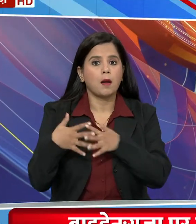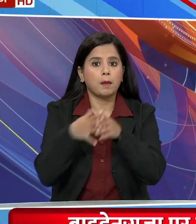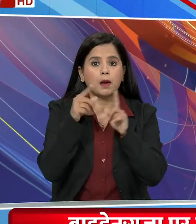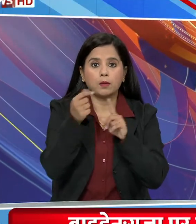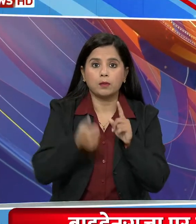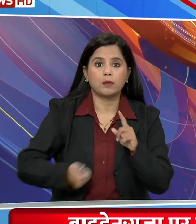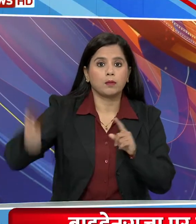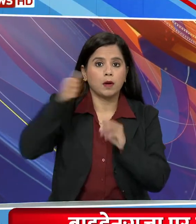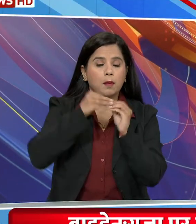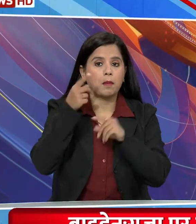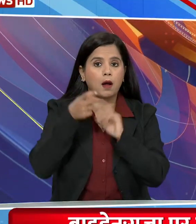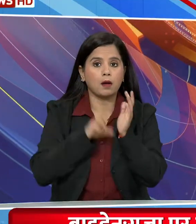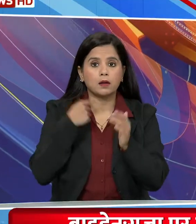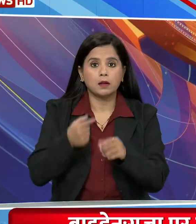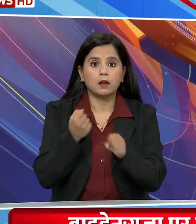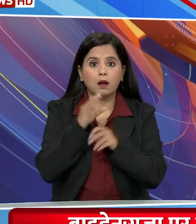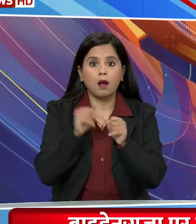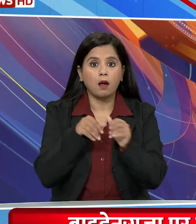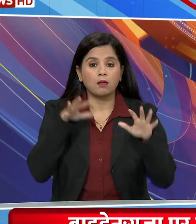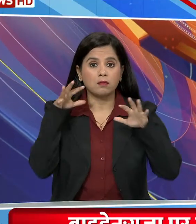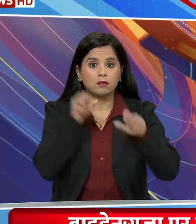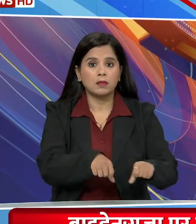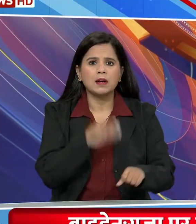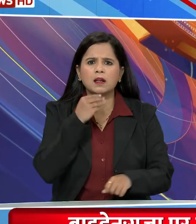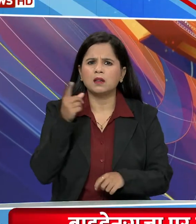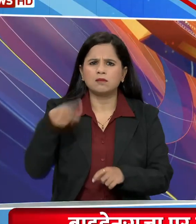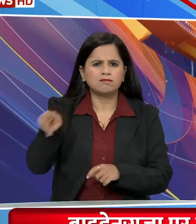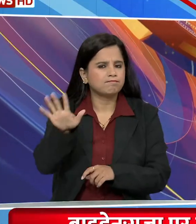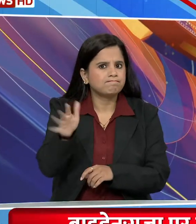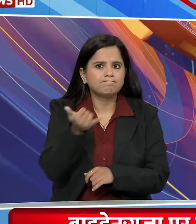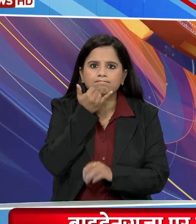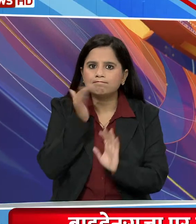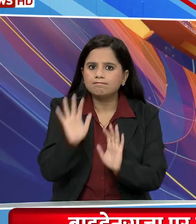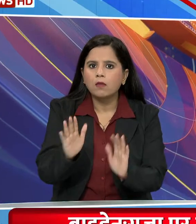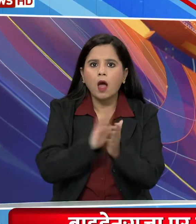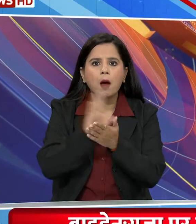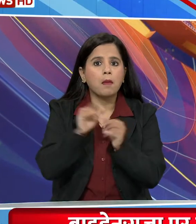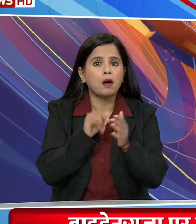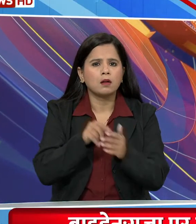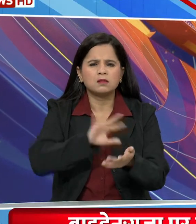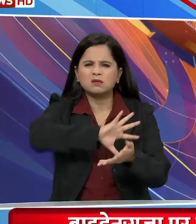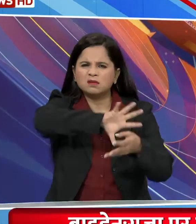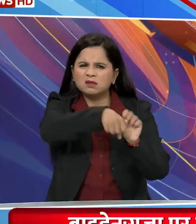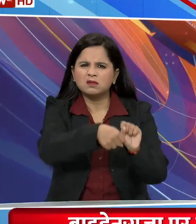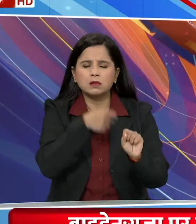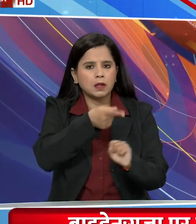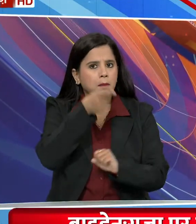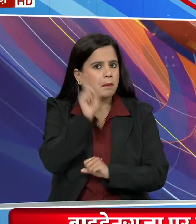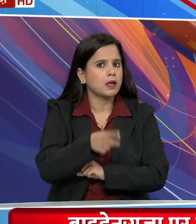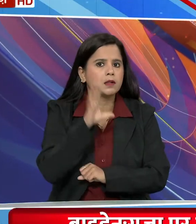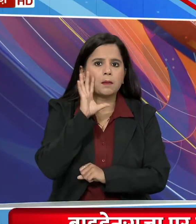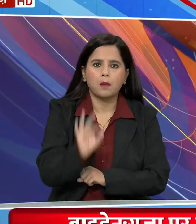राश्पती बाइडन ने कहा गजा पर कब्सकर करना इस्वाइल कियोगी पूल हमास के खाथ में को बताया जरूरी